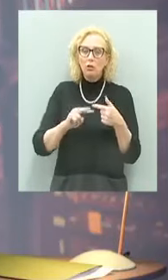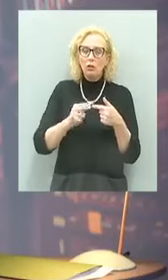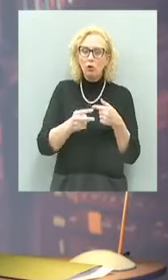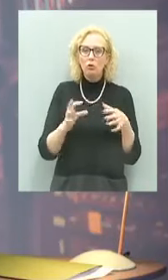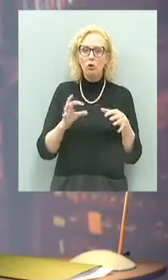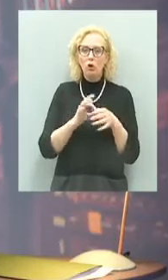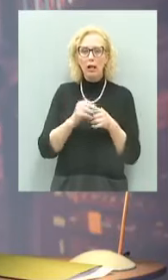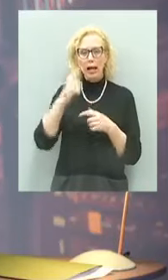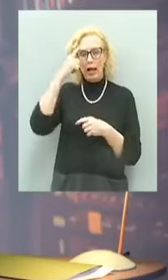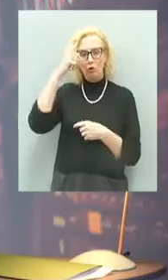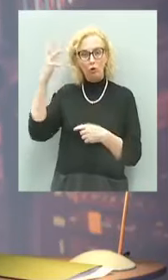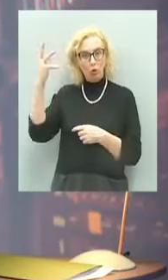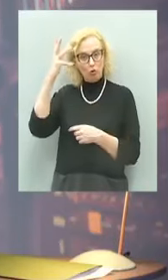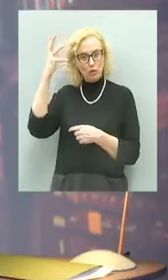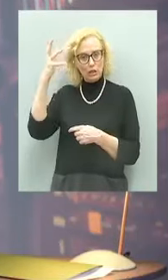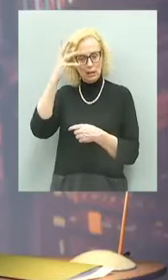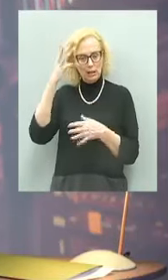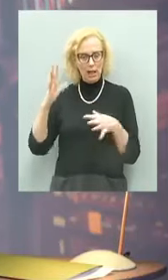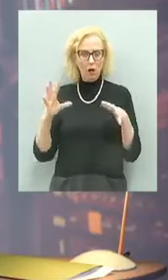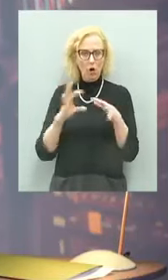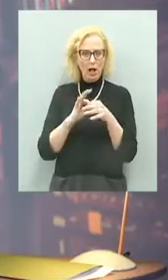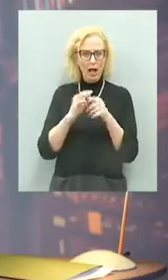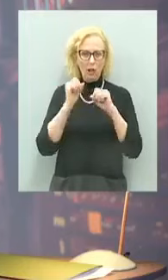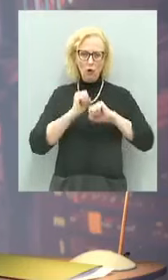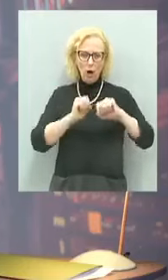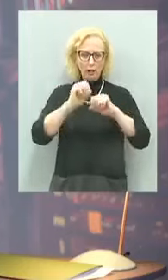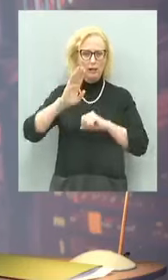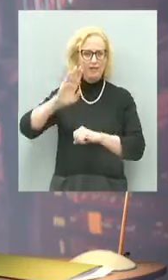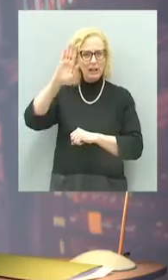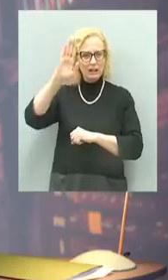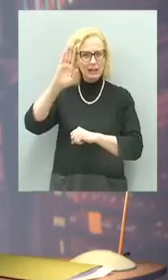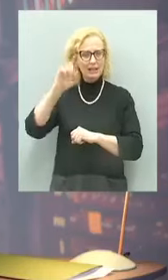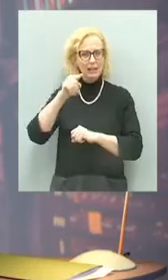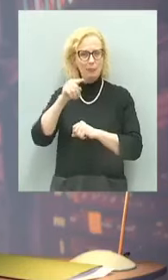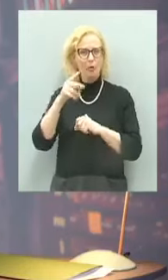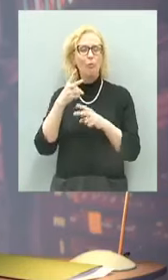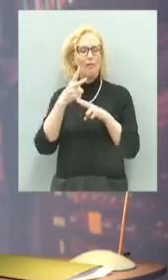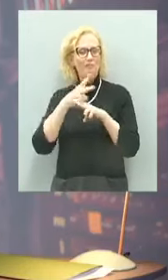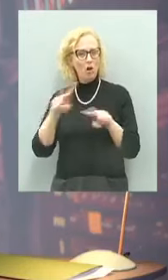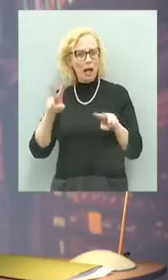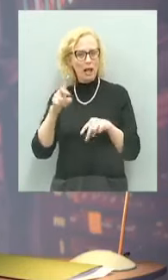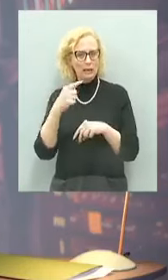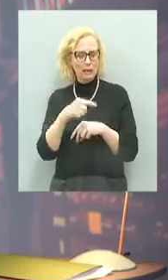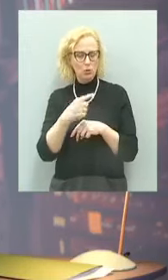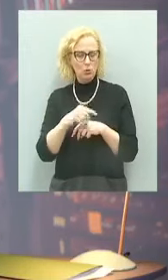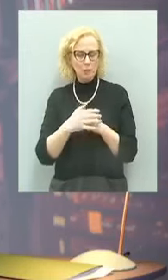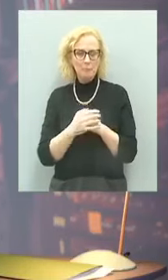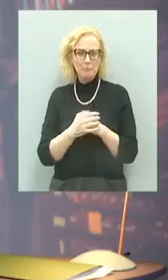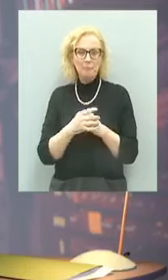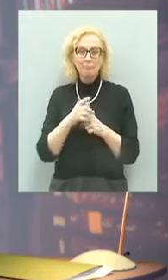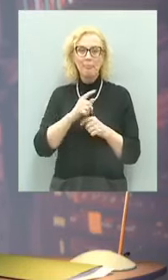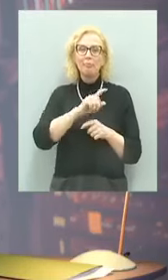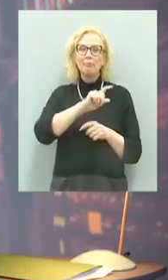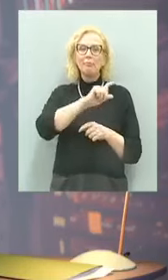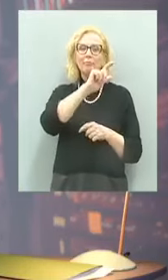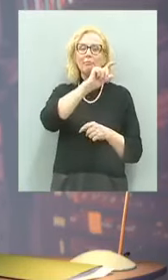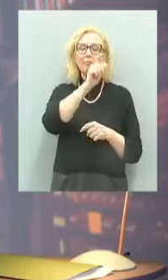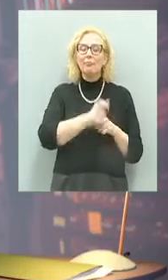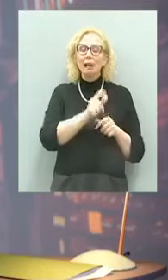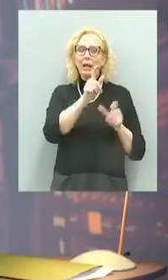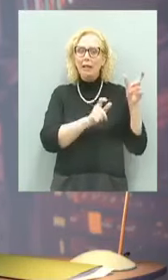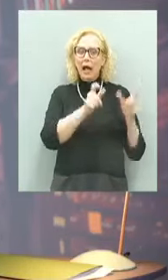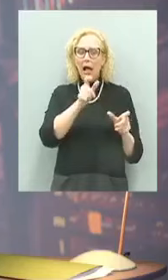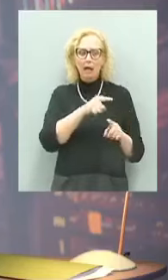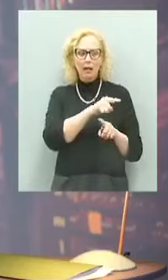più ideologica, è la matrice antifascista della violenza. Gli italiani sono stati e sono